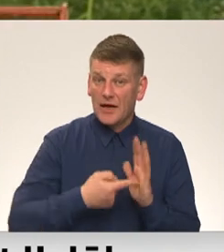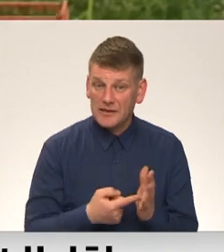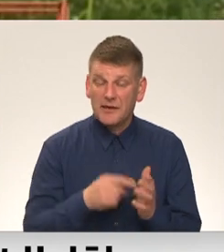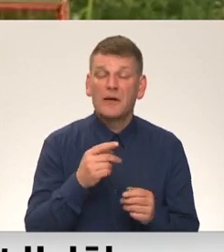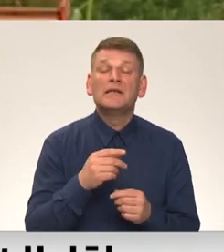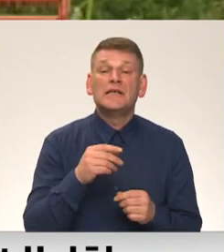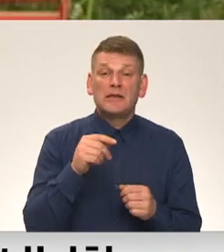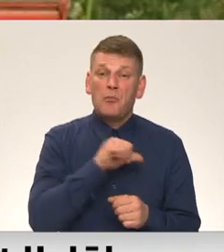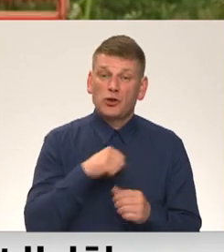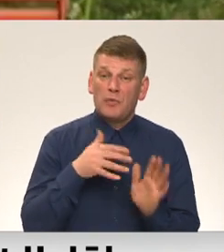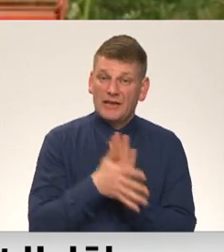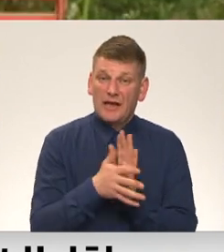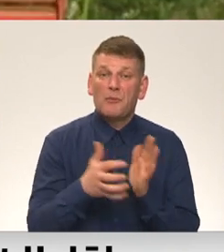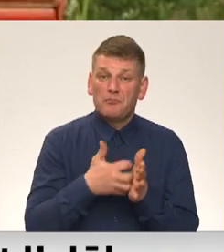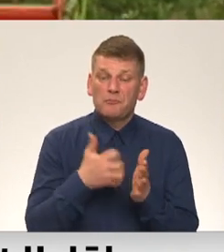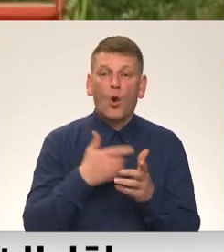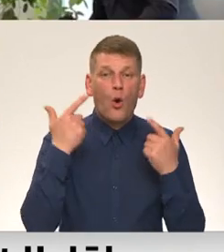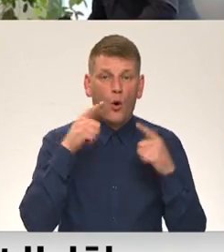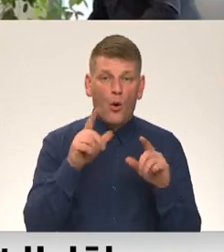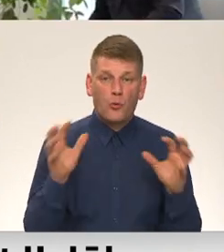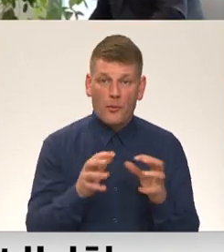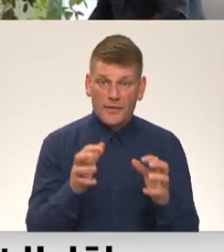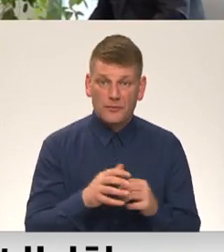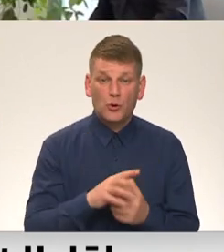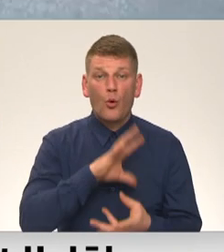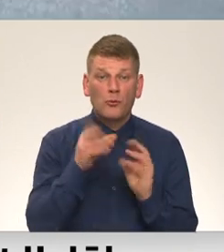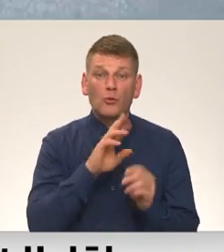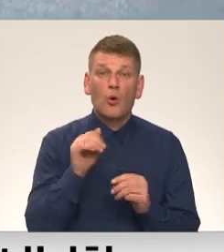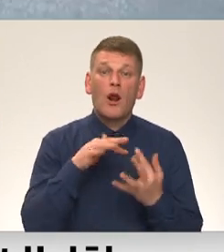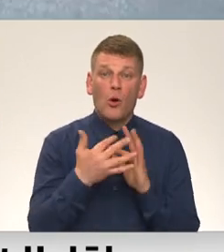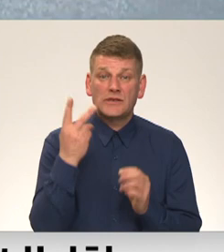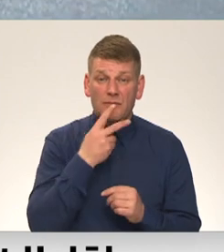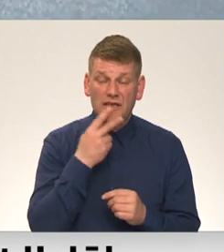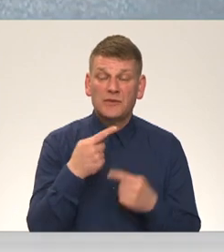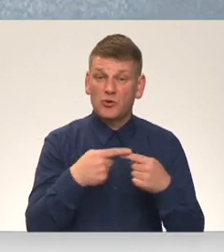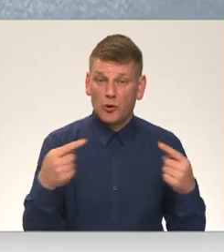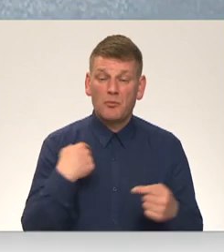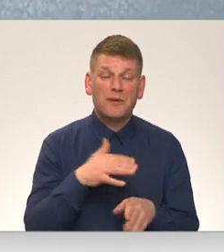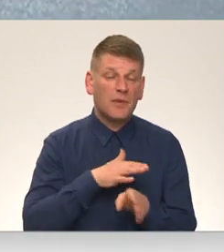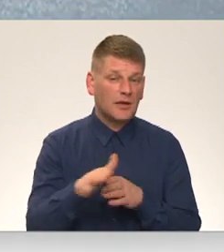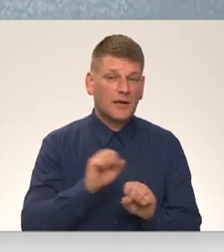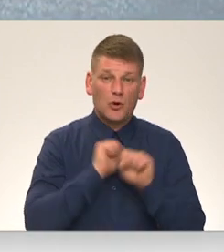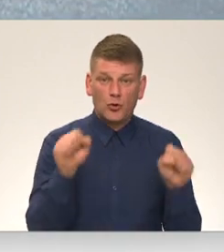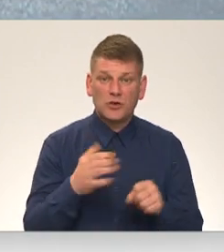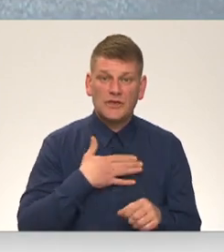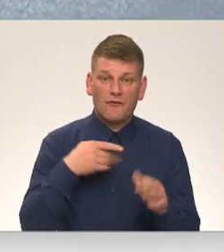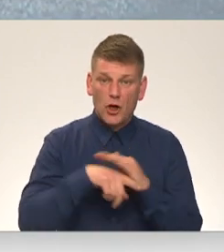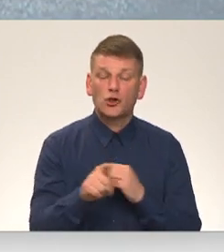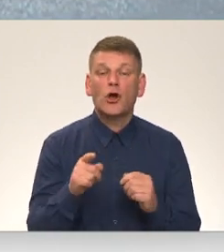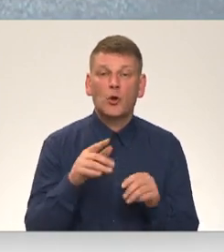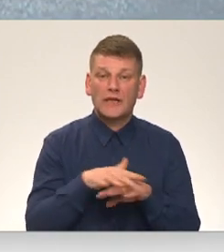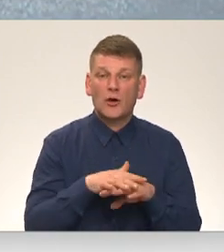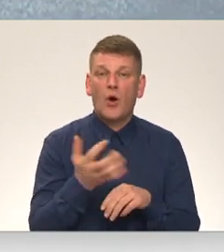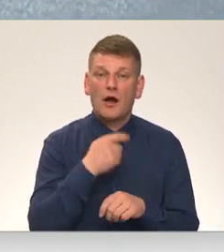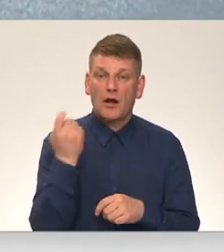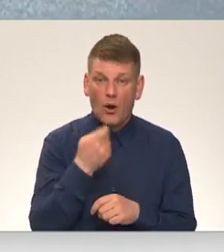norāda, ka pašpatēriņam pietrūkst lopkopības. Kopumā no visiem lauksaimniecības produktiem mēs pilnībā nodrošinam savu iekšējo tirgu ar graudiem,